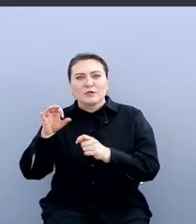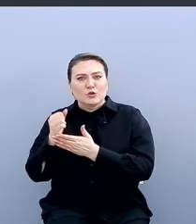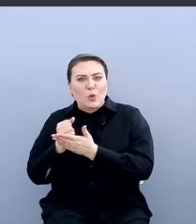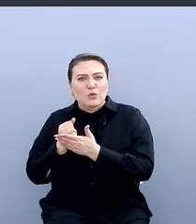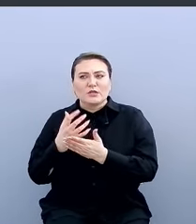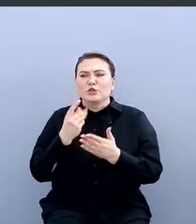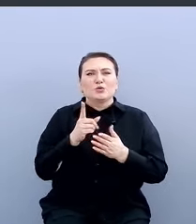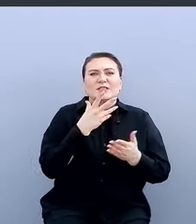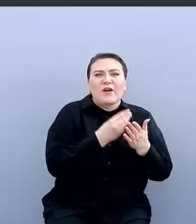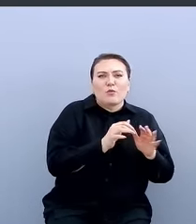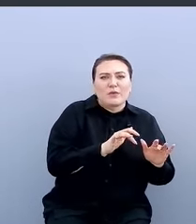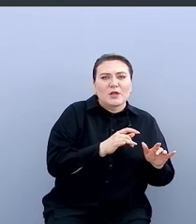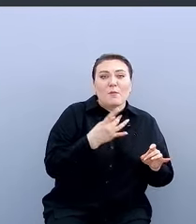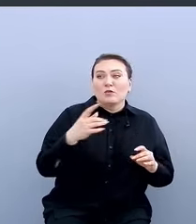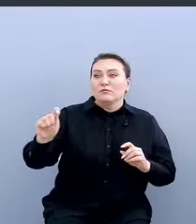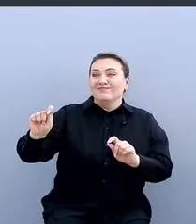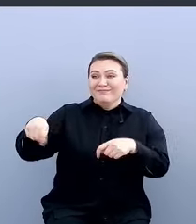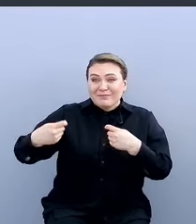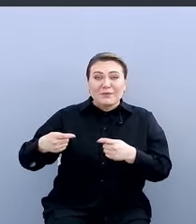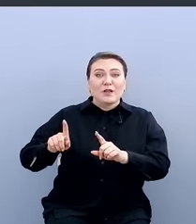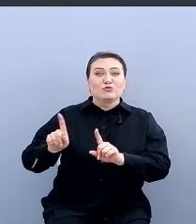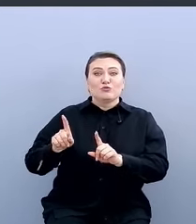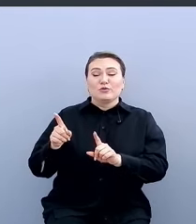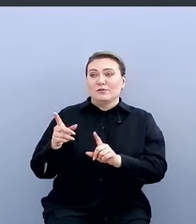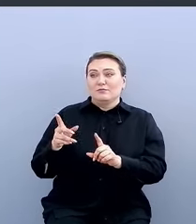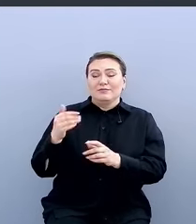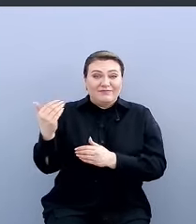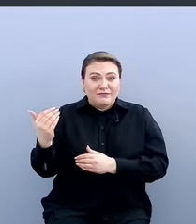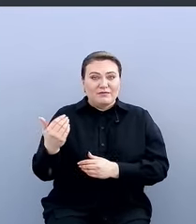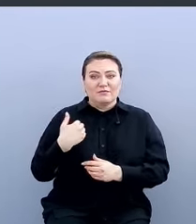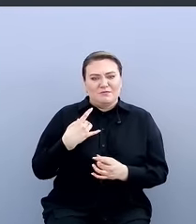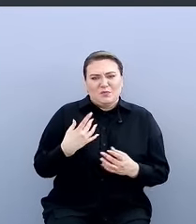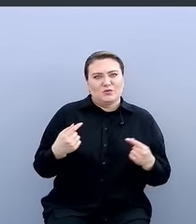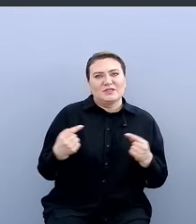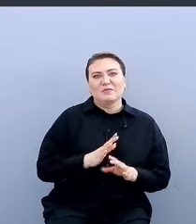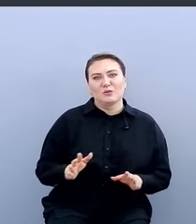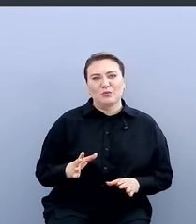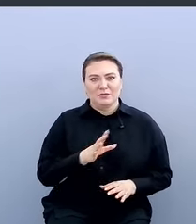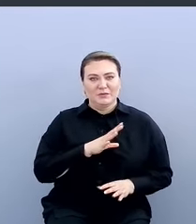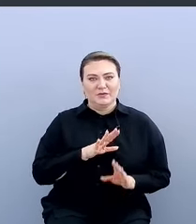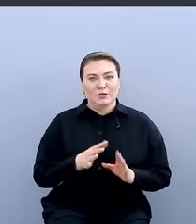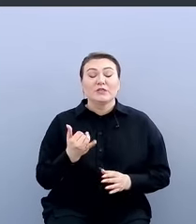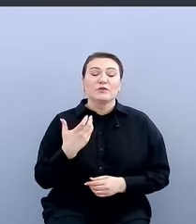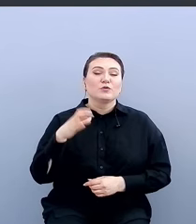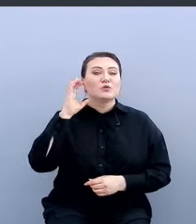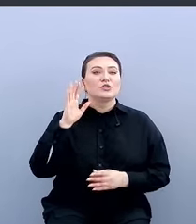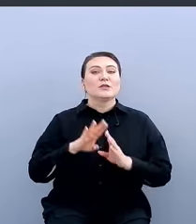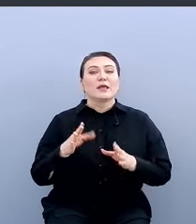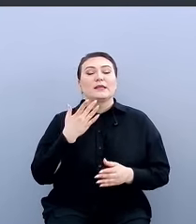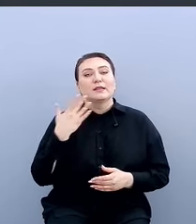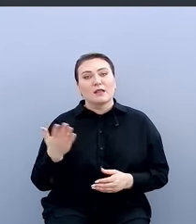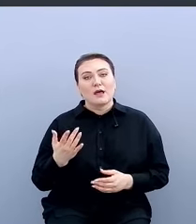то продукт с полки, он тебе просто не подходит. И, собственно, сегодня вы услышите такие доклады, мы